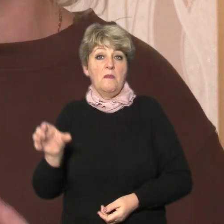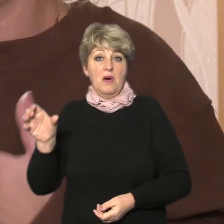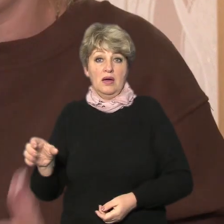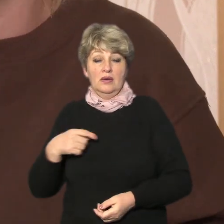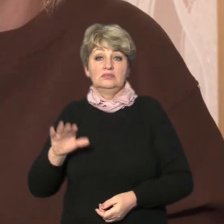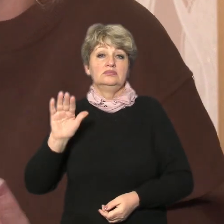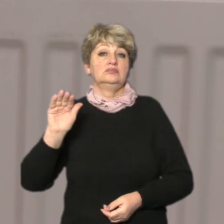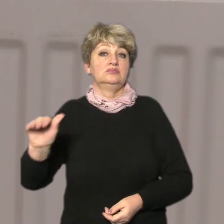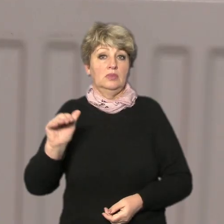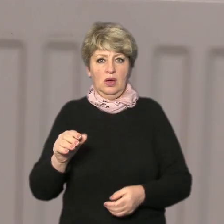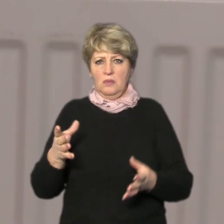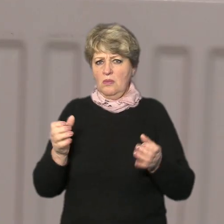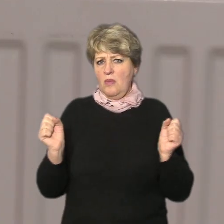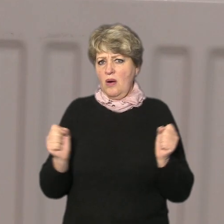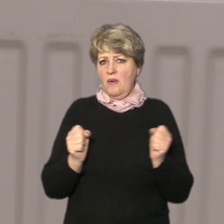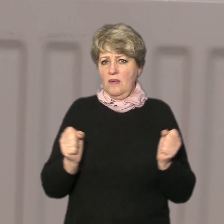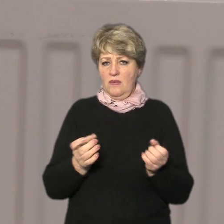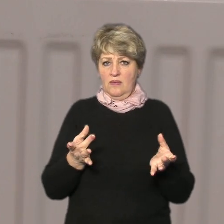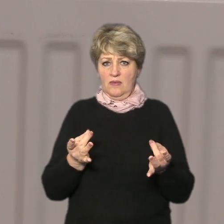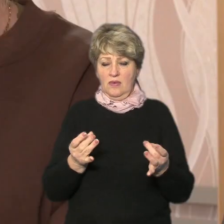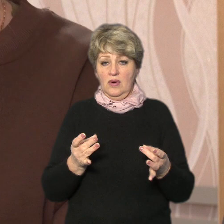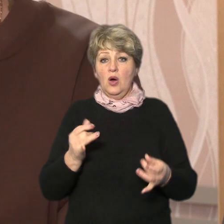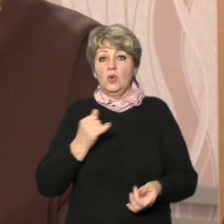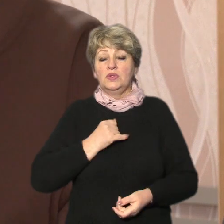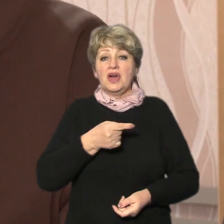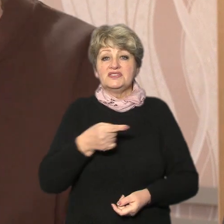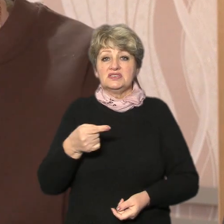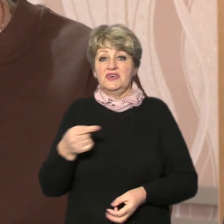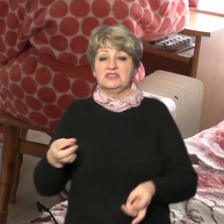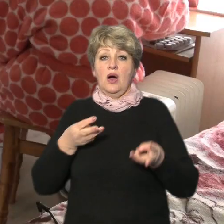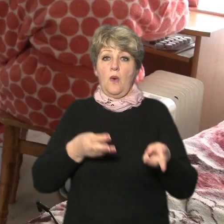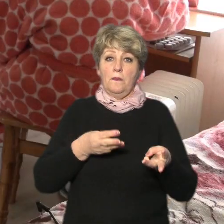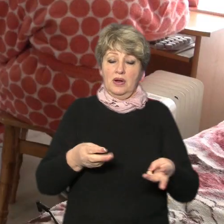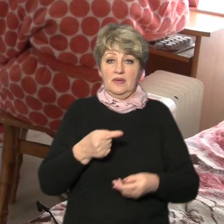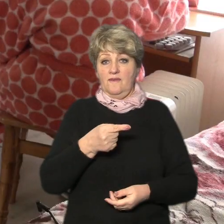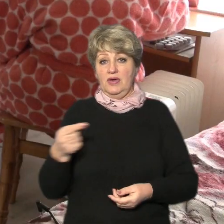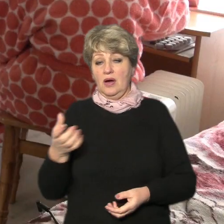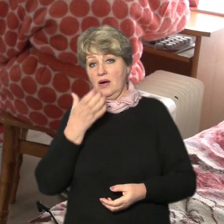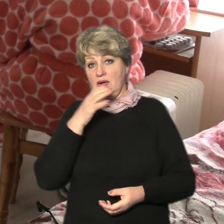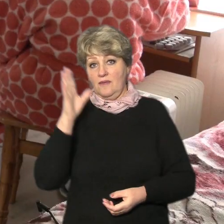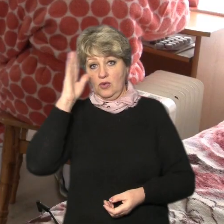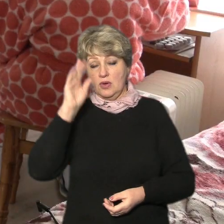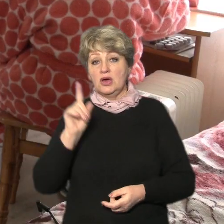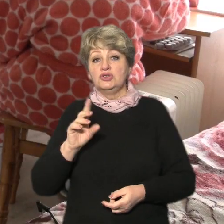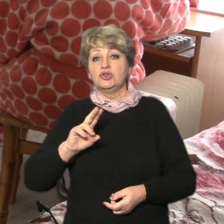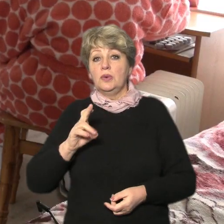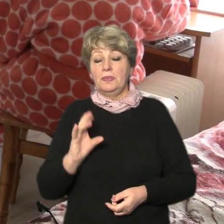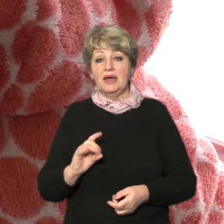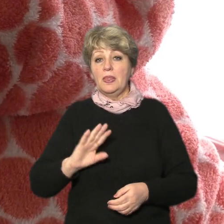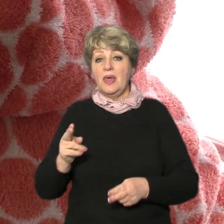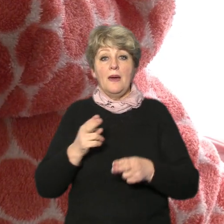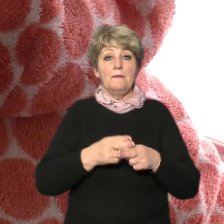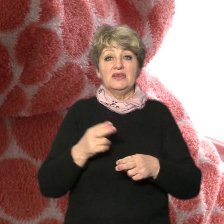батареї це наскільки холодно у нас відсутне опалення нас відсутня гаряча вода аби не заважати одна одній у різних